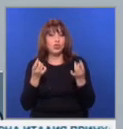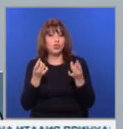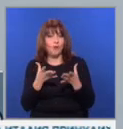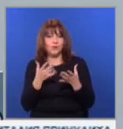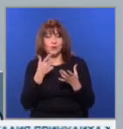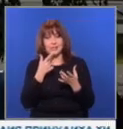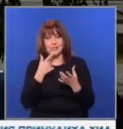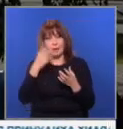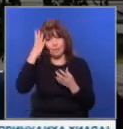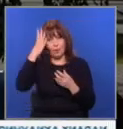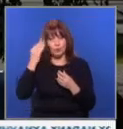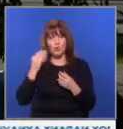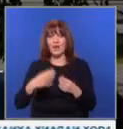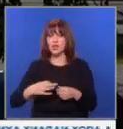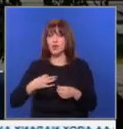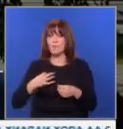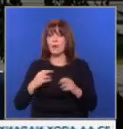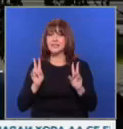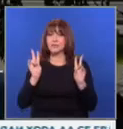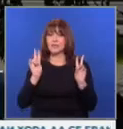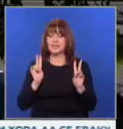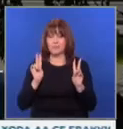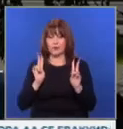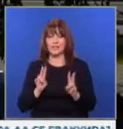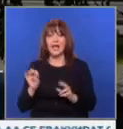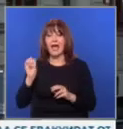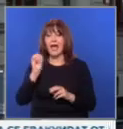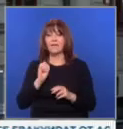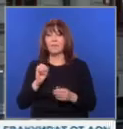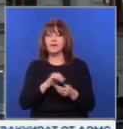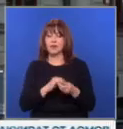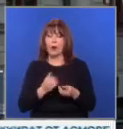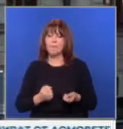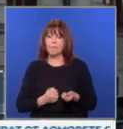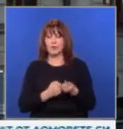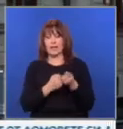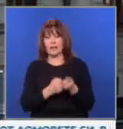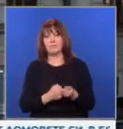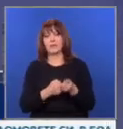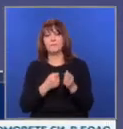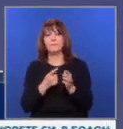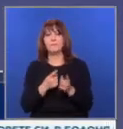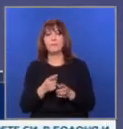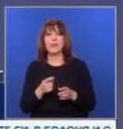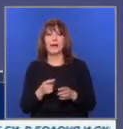всяка демокрация. Европейският съюз потвърди подкрепата си за демократичните реформи в Молдова.